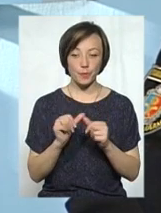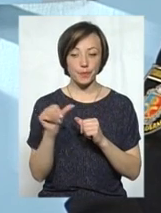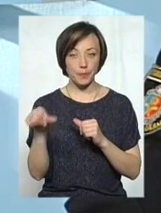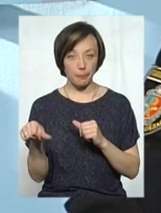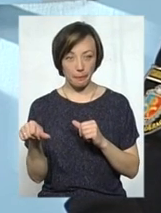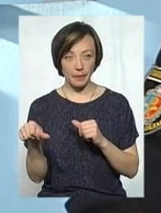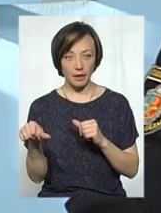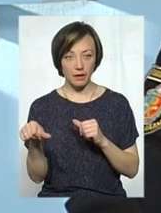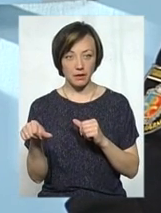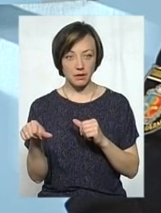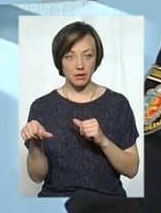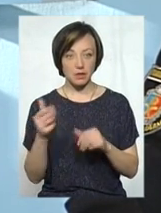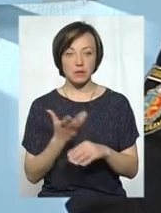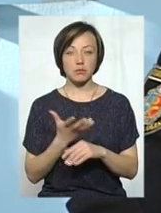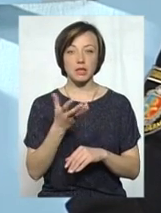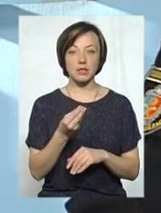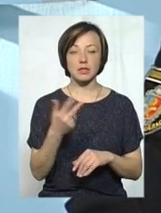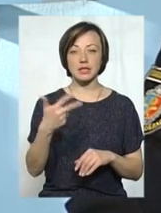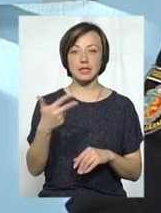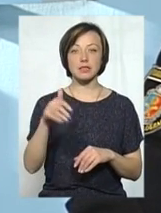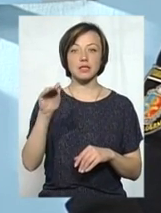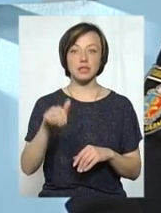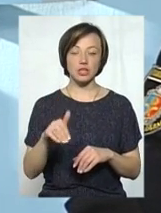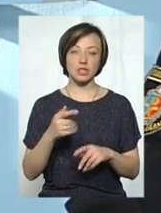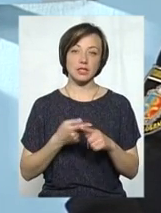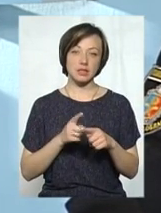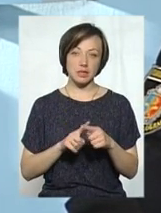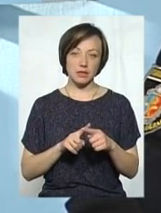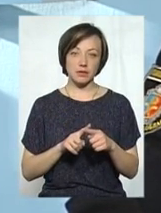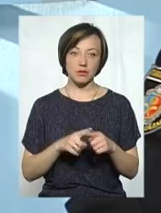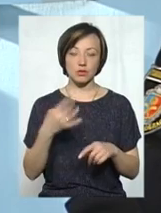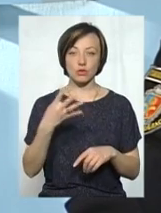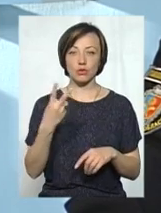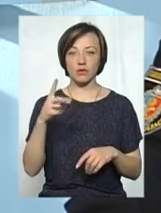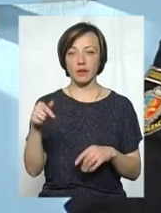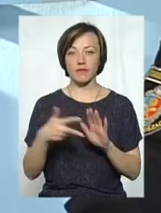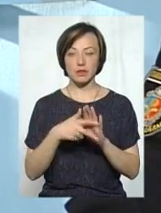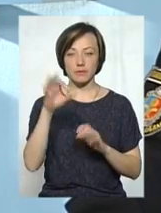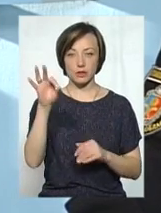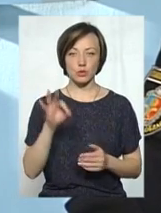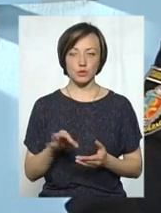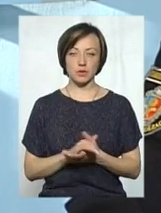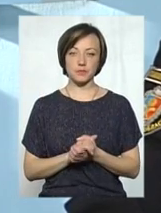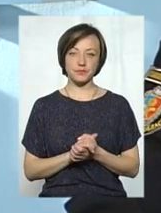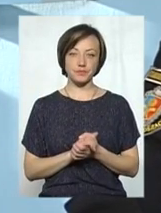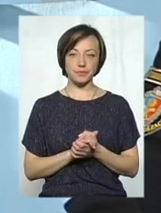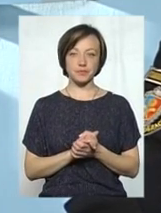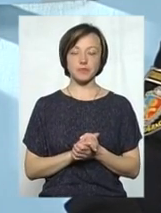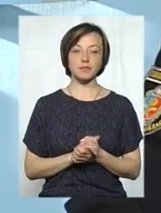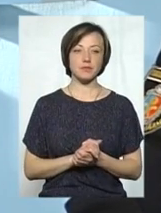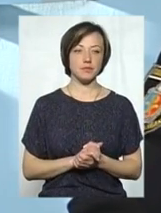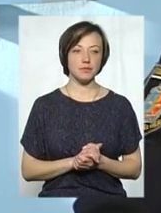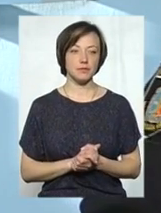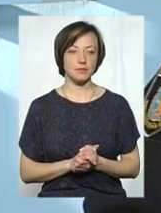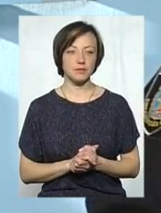сплачено 30 тисяч, що складає 42,8 відсотка від загальної кількості